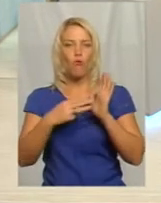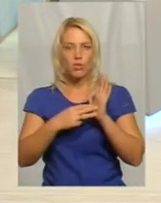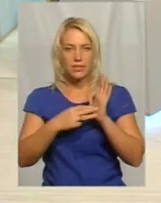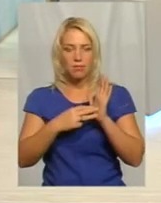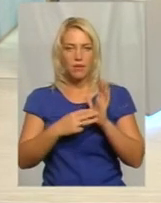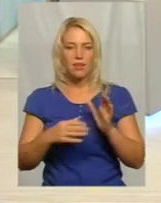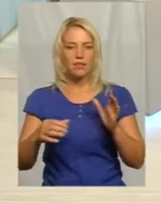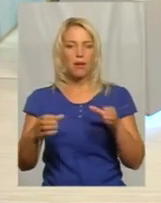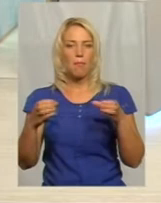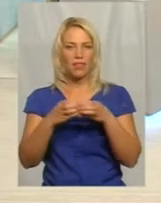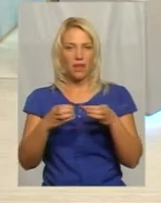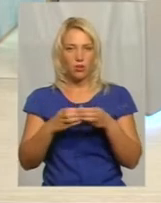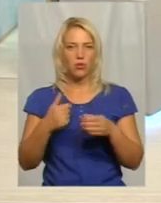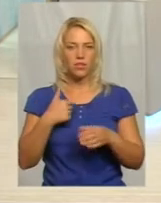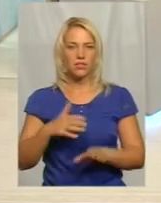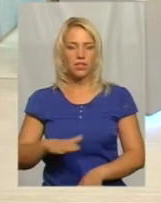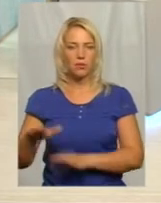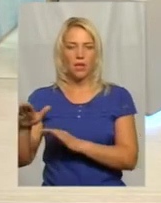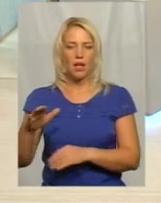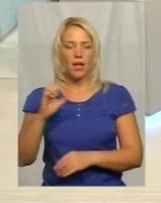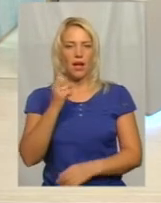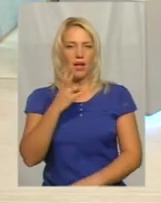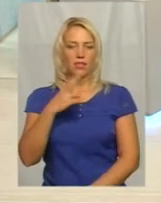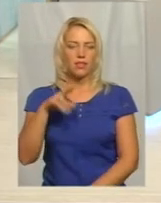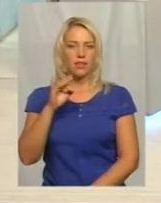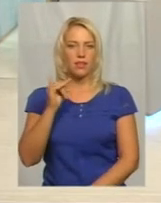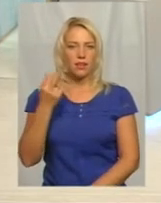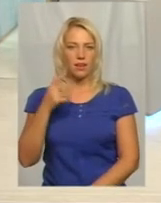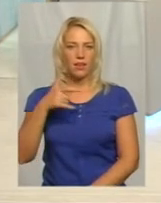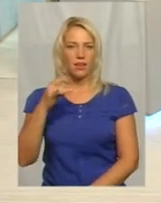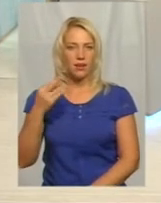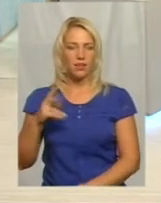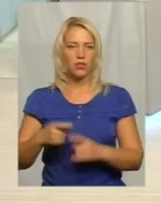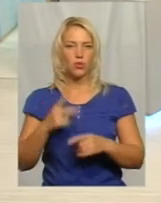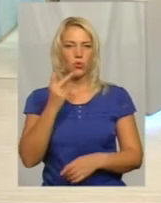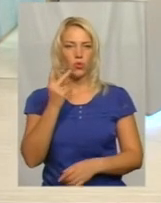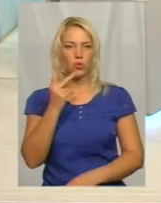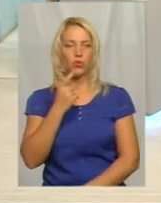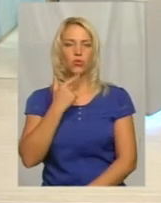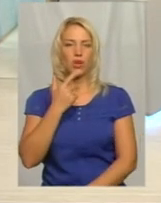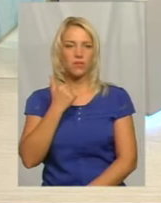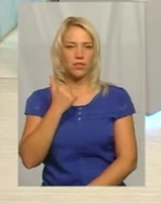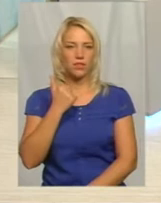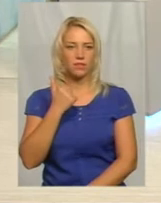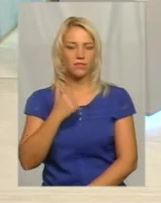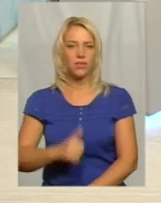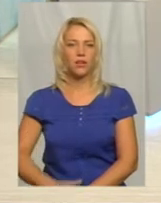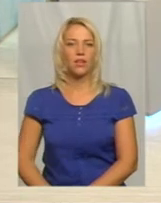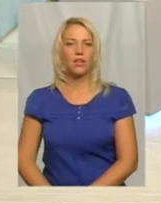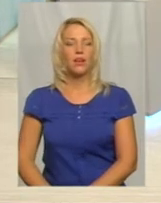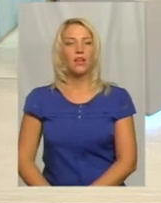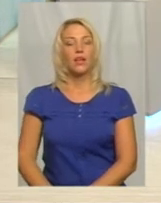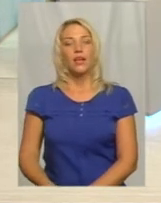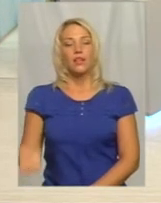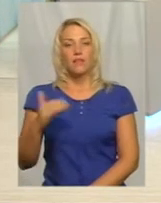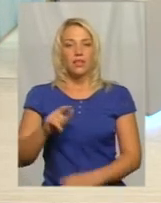батальйону, якраз заступник Андрія Гергетта. Друга червня. Зрозуміло. Тож, з вас